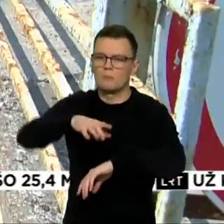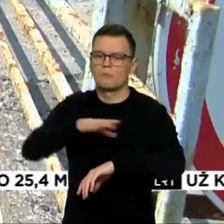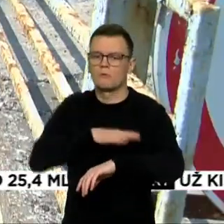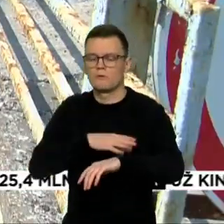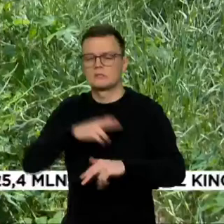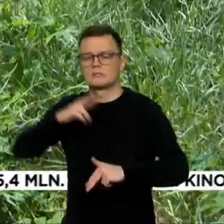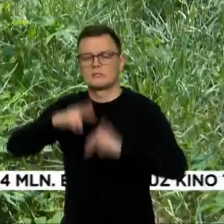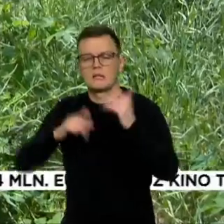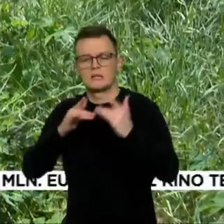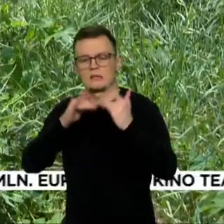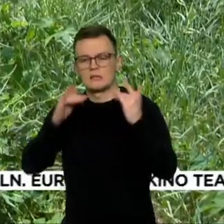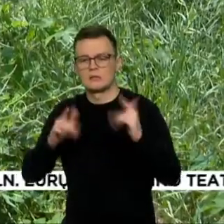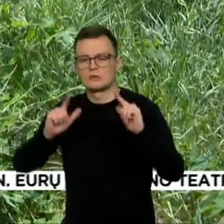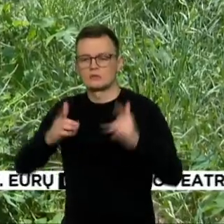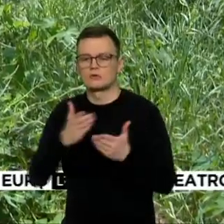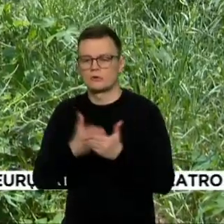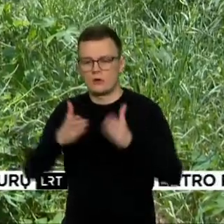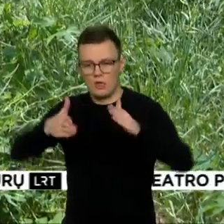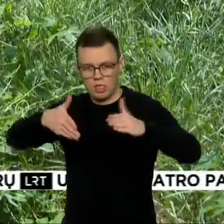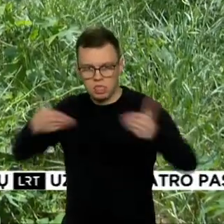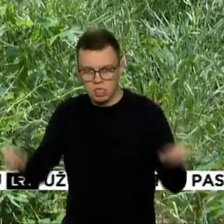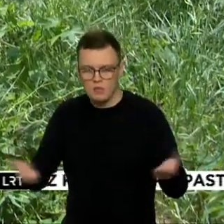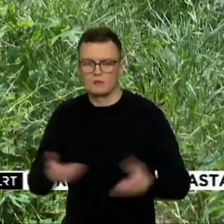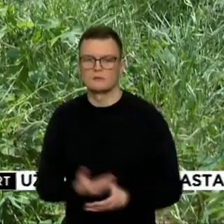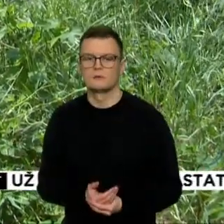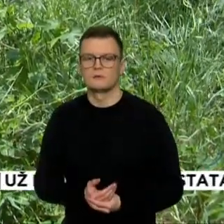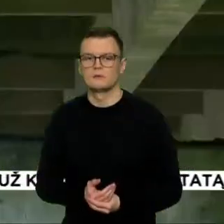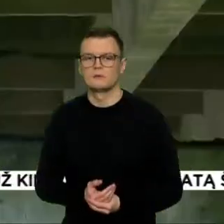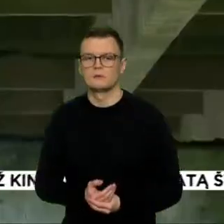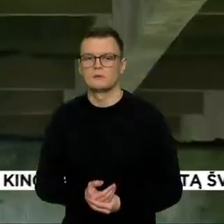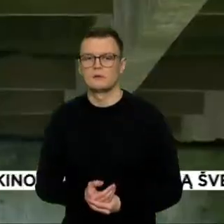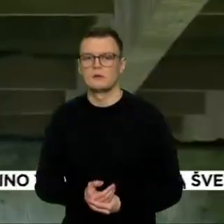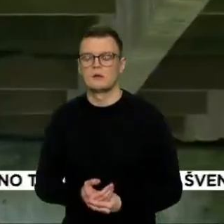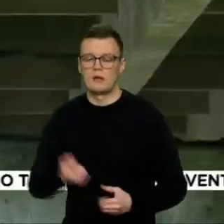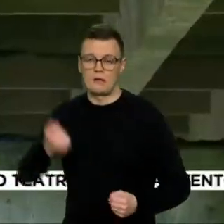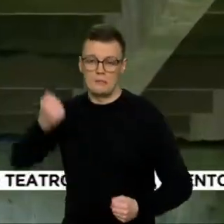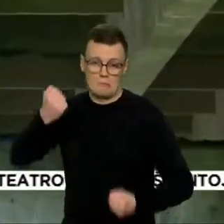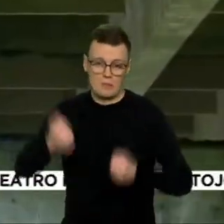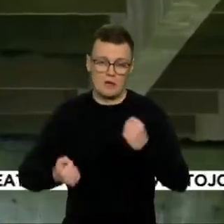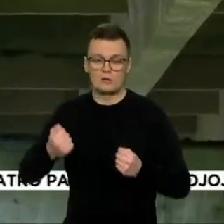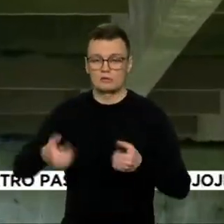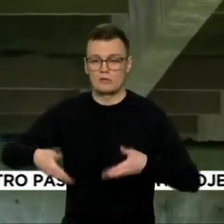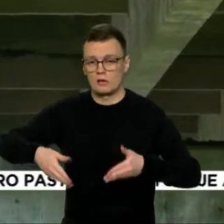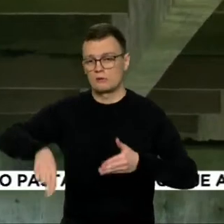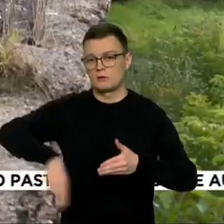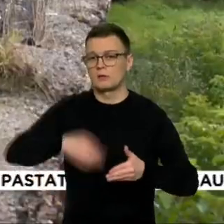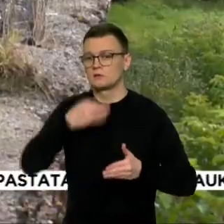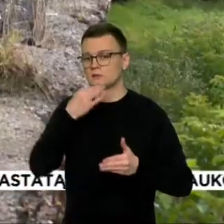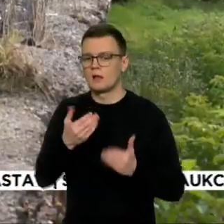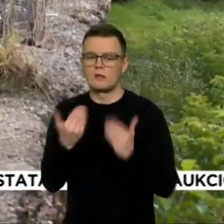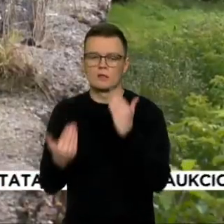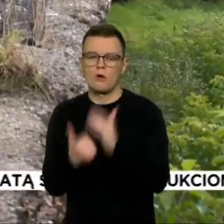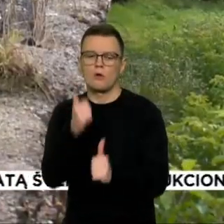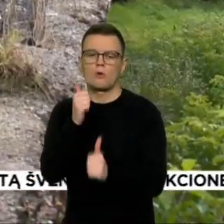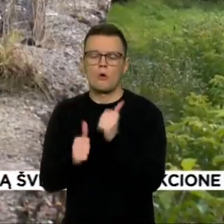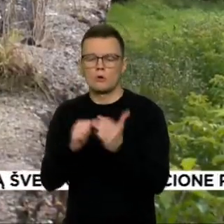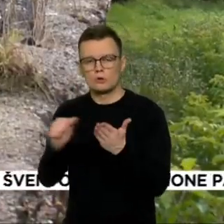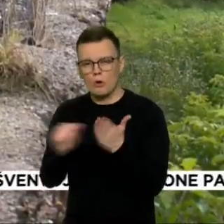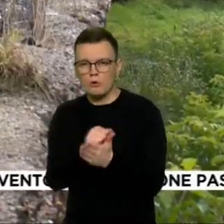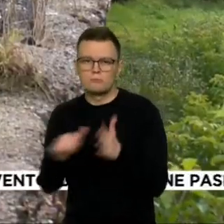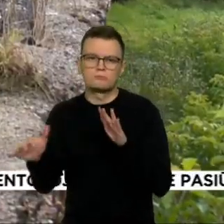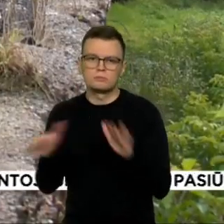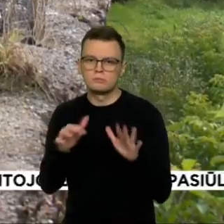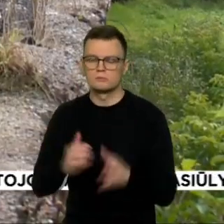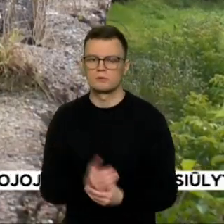Eismas apribotas automobilių kelių direkcija tada sakė, rengiami dokumentai naujam projektavimo konkursui. Padaugiau kaip metų,